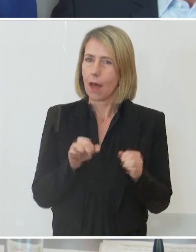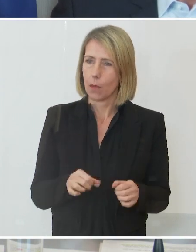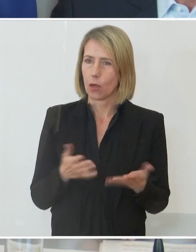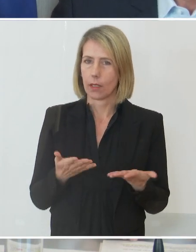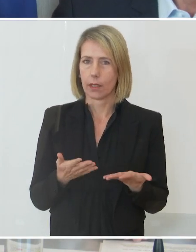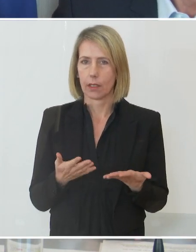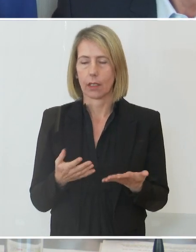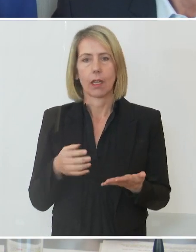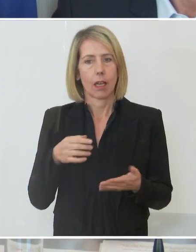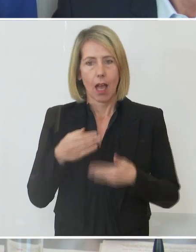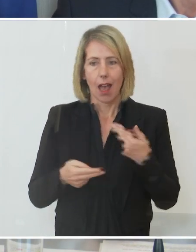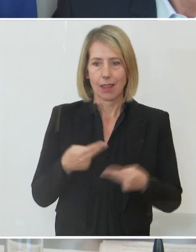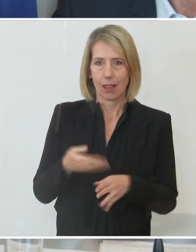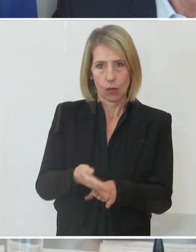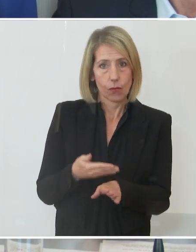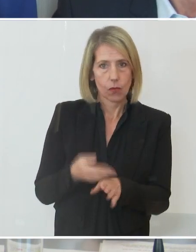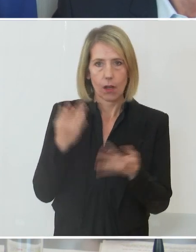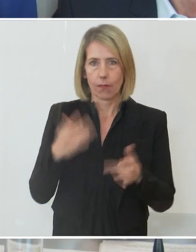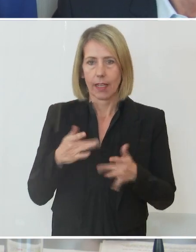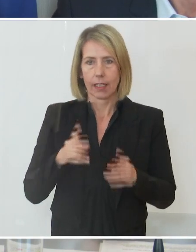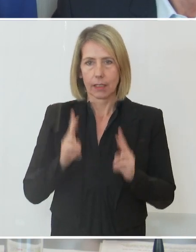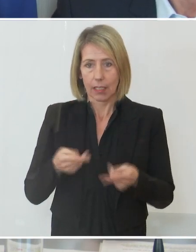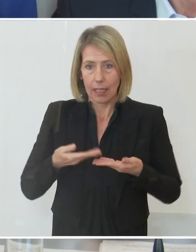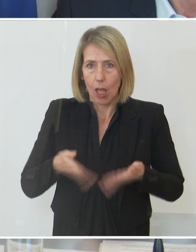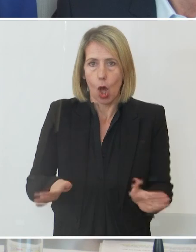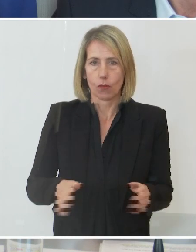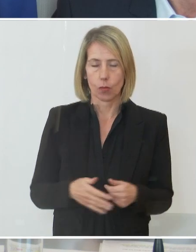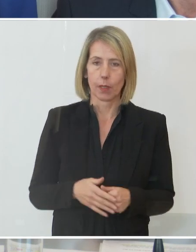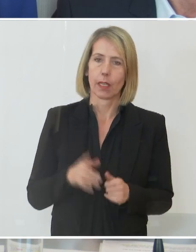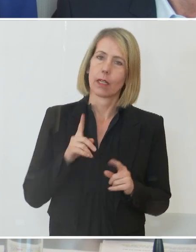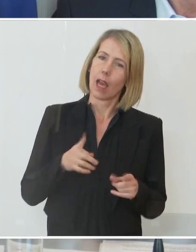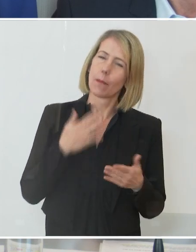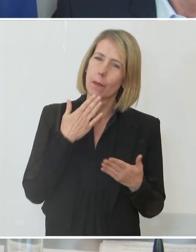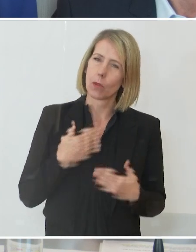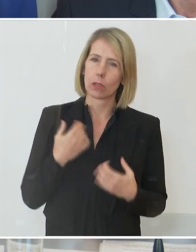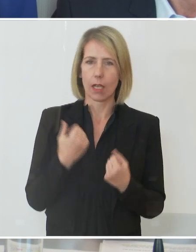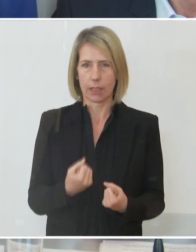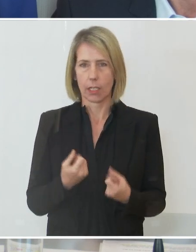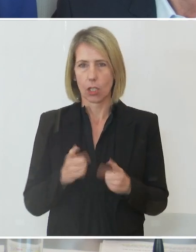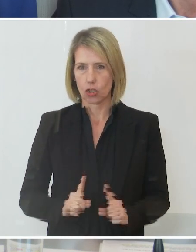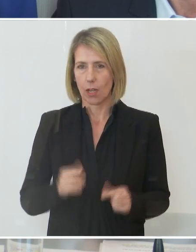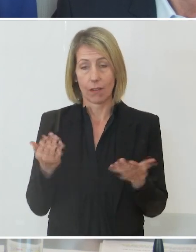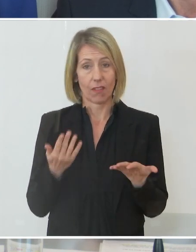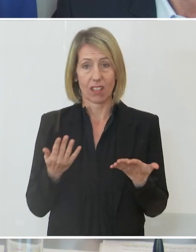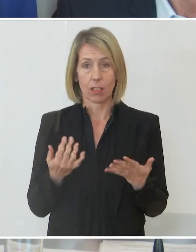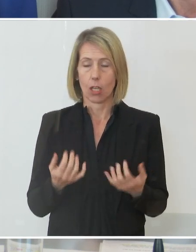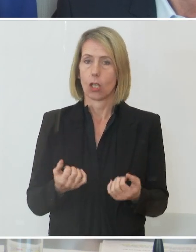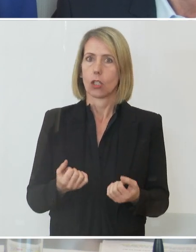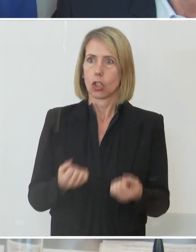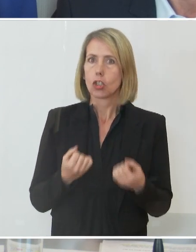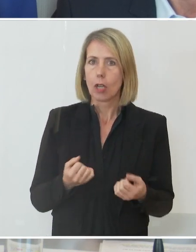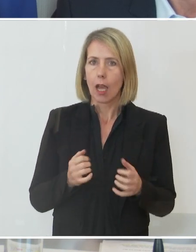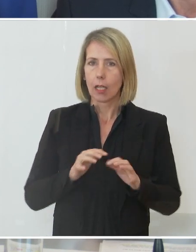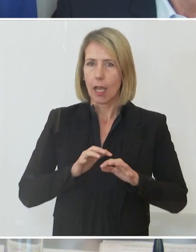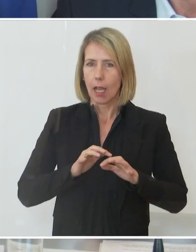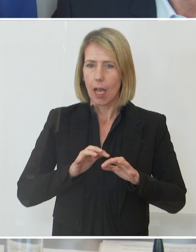stationäre Handel noch vor Weihnachten aufsperren kann, dass wir aber sicherstellen, dass es zu keinen starken Konzentrationen